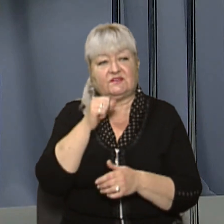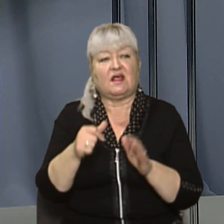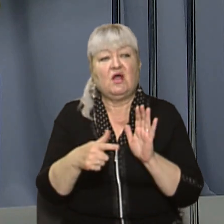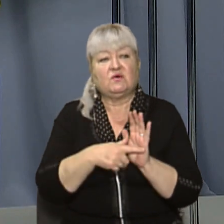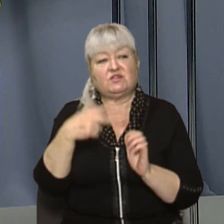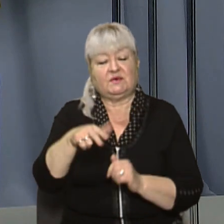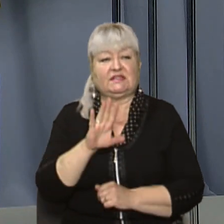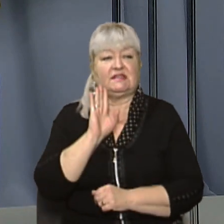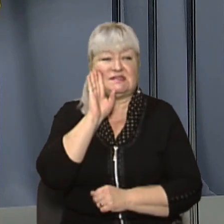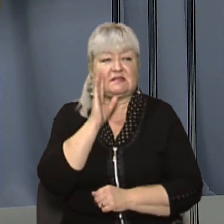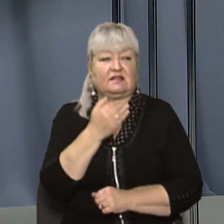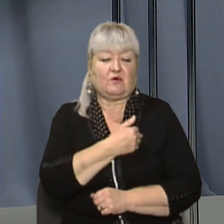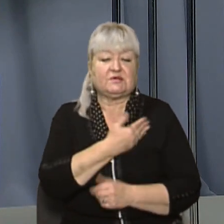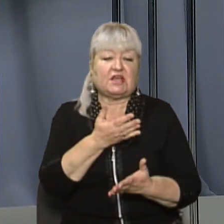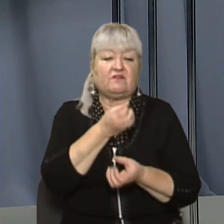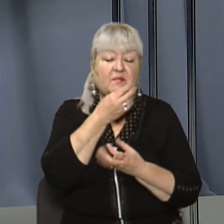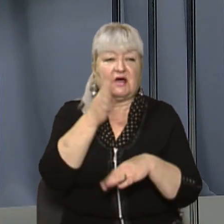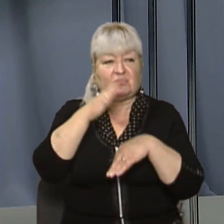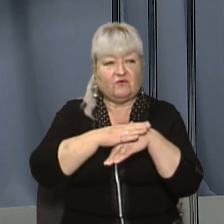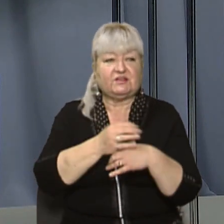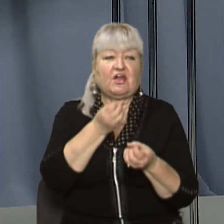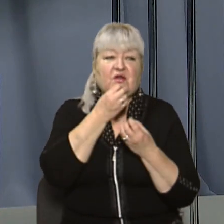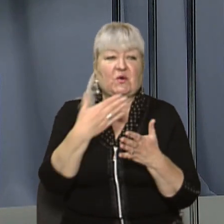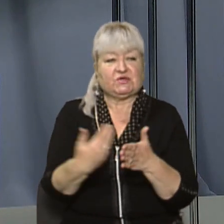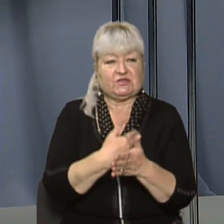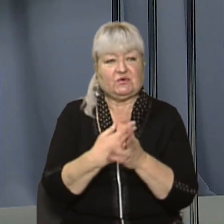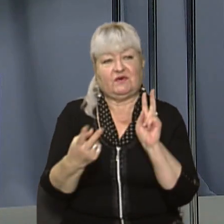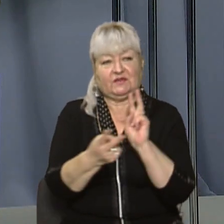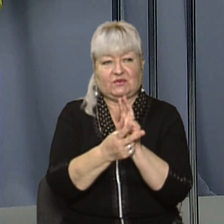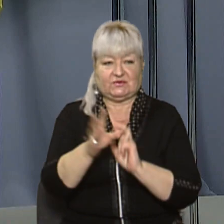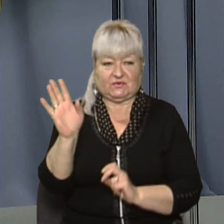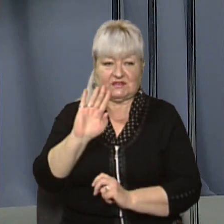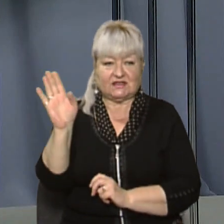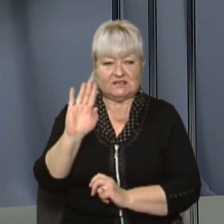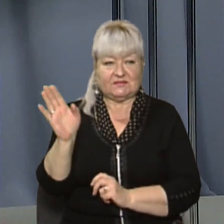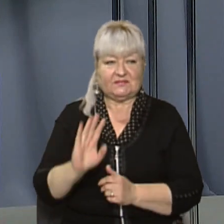.30 ранку. Я ж бажаю вам гарного вечора і лише хороших новин. До зустрічі!